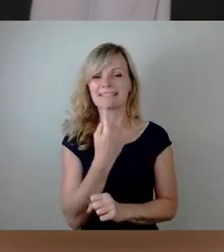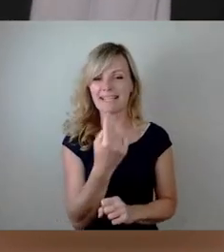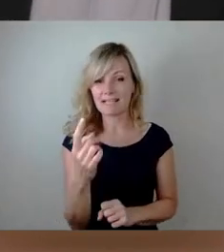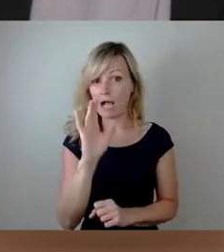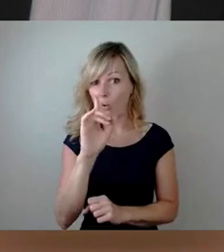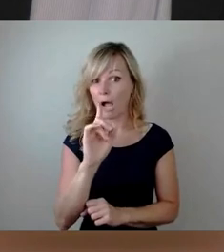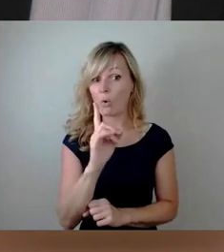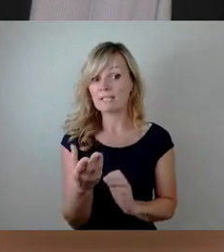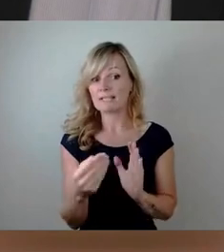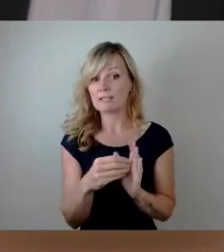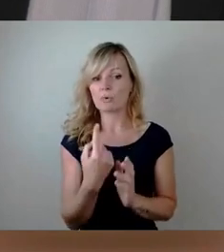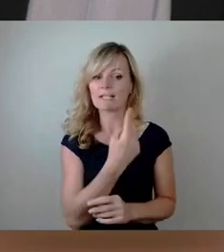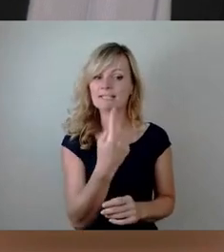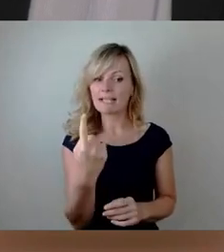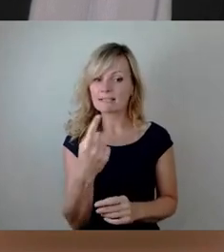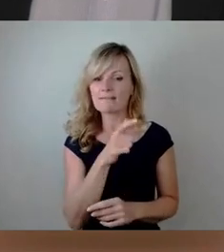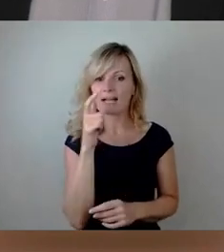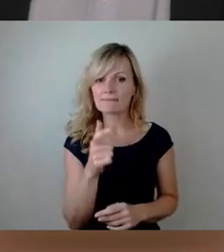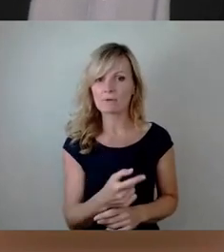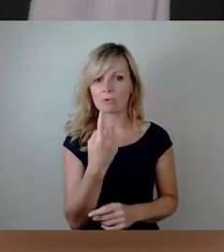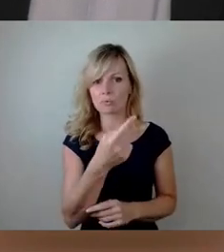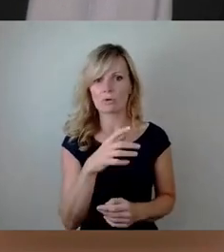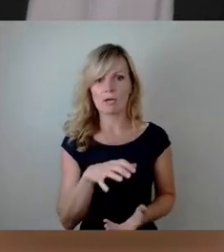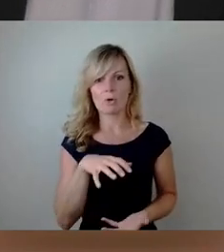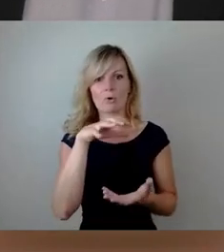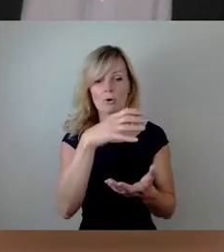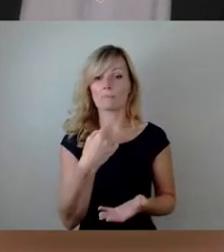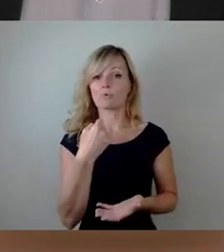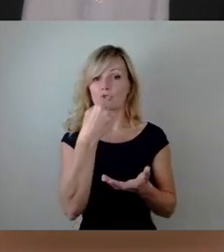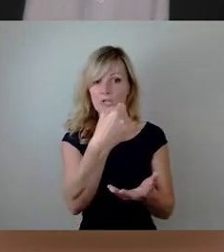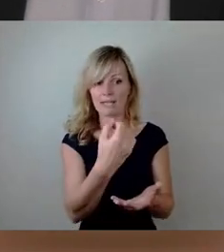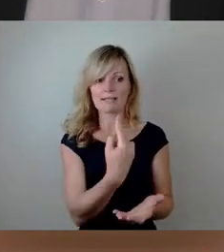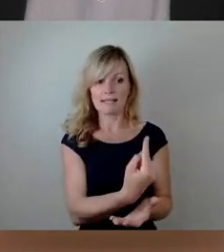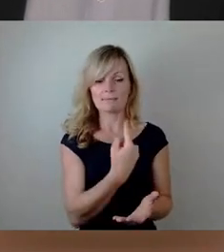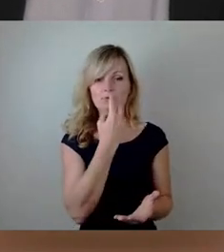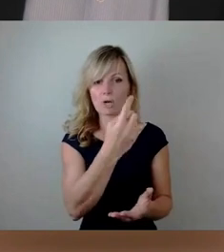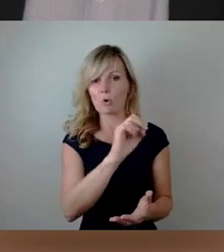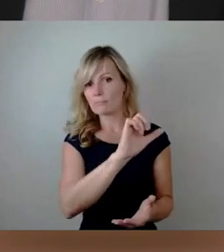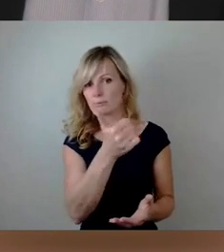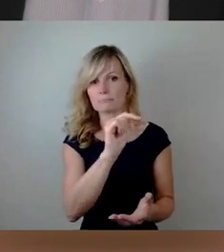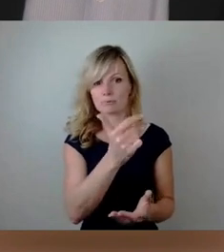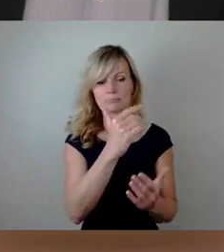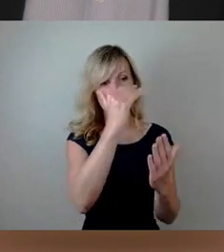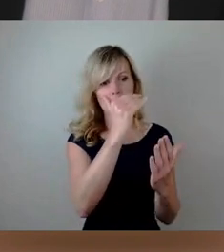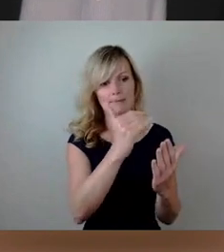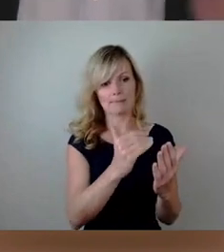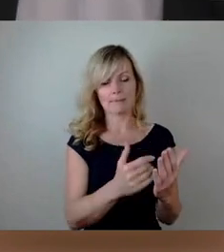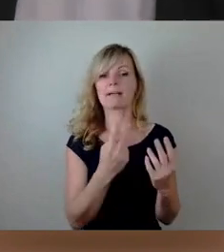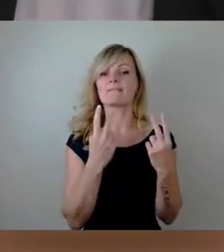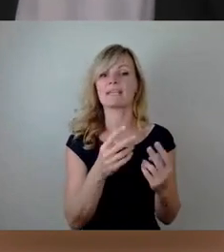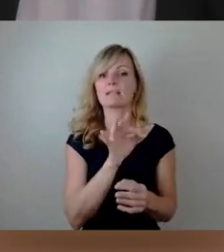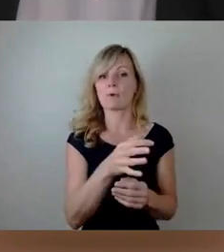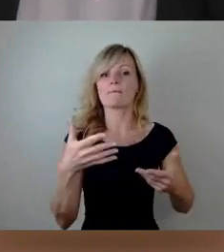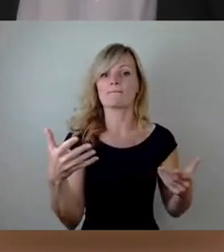verantwortlich, hat Budget vorgegeben bekommen, die Prioritäten zu setzen. Wie dann die einzelnen Verwaltungsausgaben